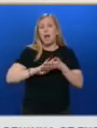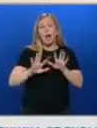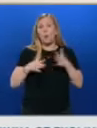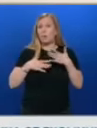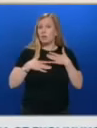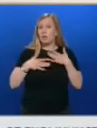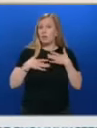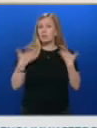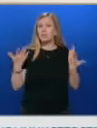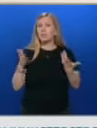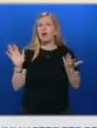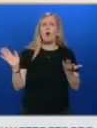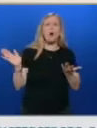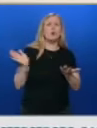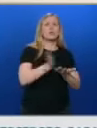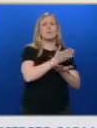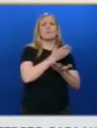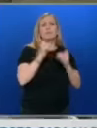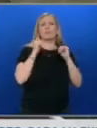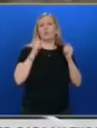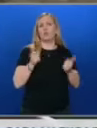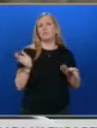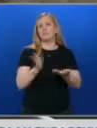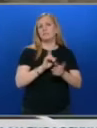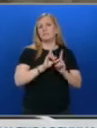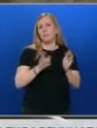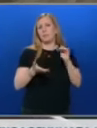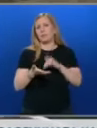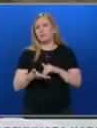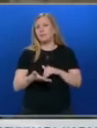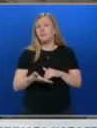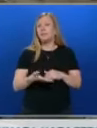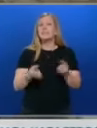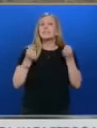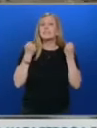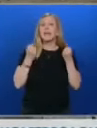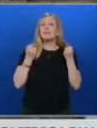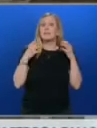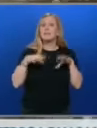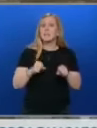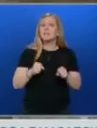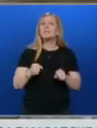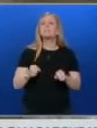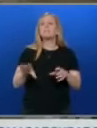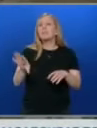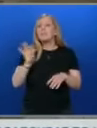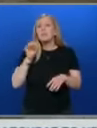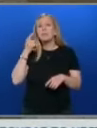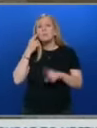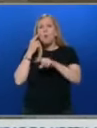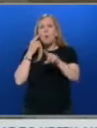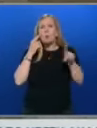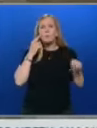такова замърсяване ще има много голям отлив на туристи. Здравните власти взимат проби от 92 места по Черноморието и